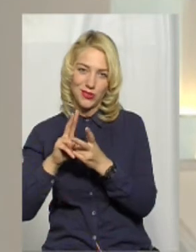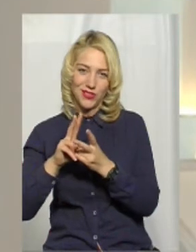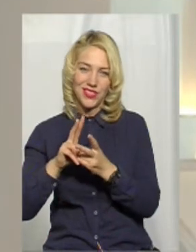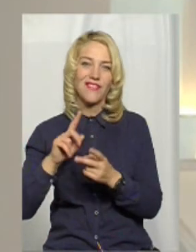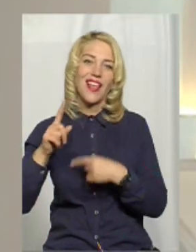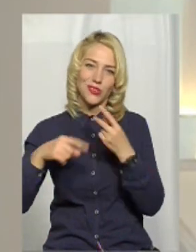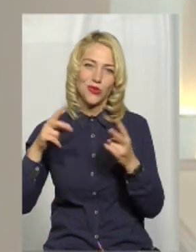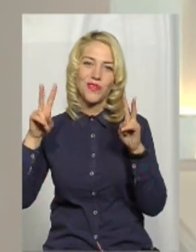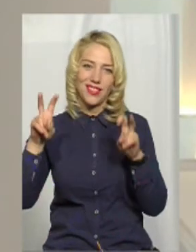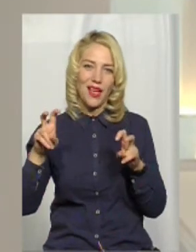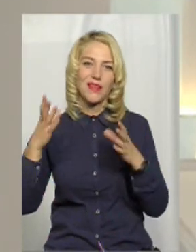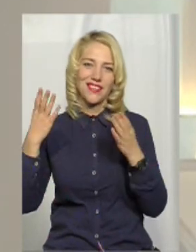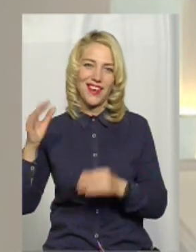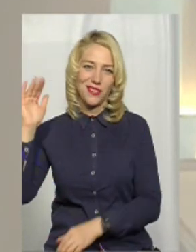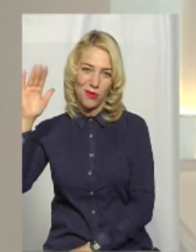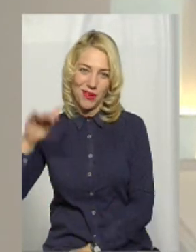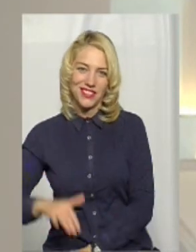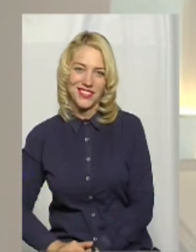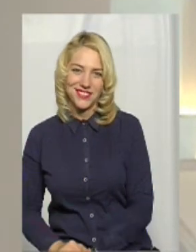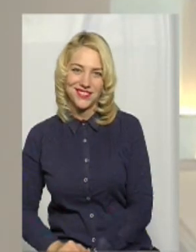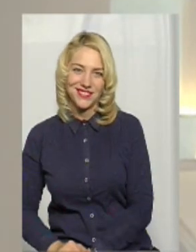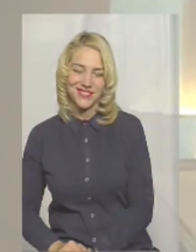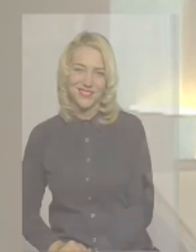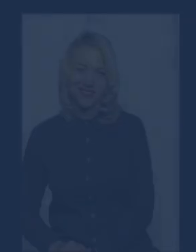у наступній темі дня. На все добре.